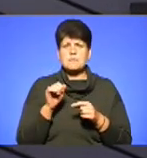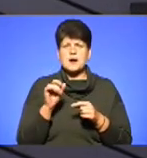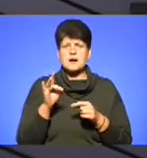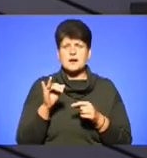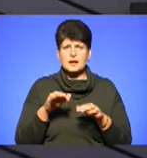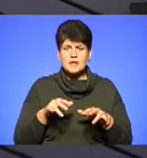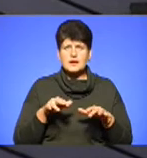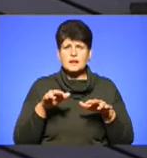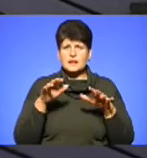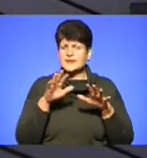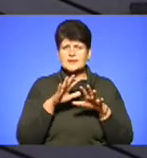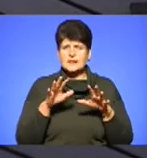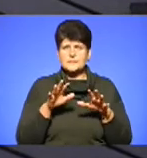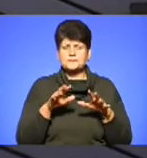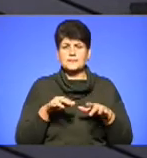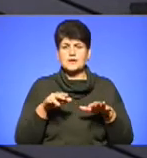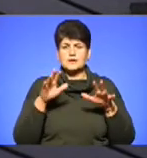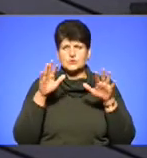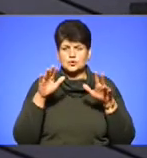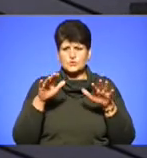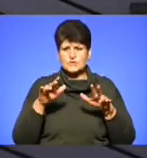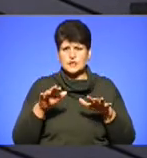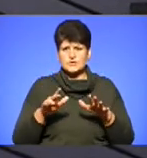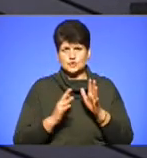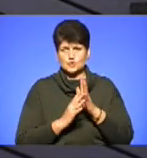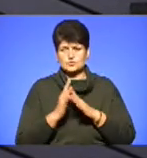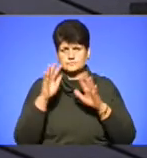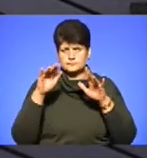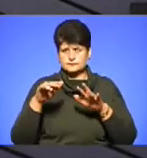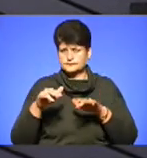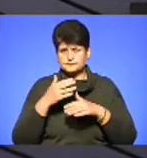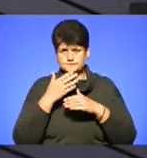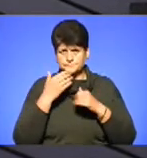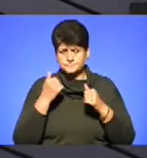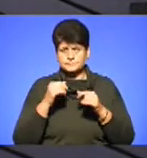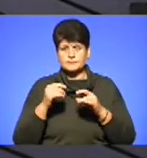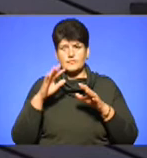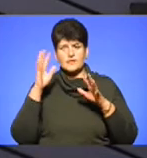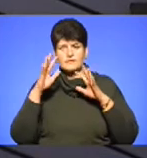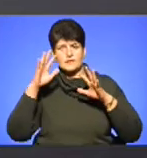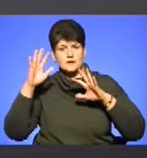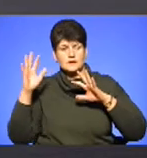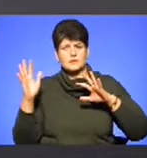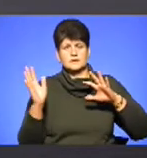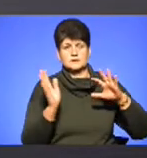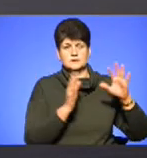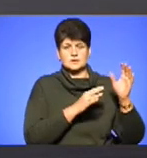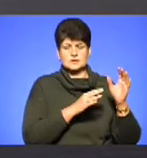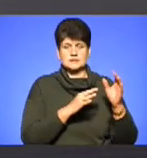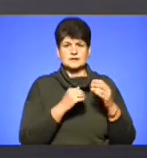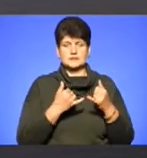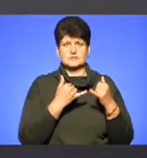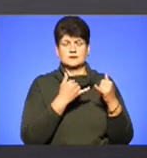долітаючи ще до тієї рослини, яку обробляється, вони можуть поривами вітру зноситися на